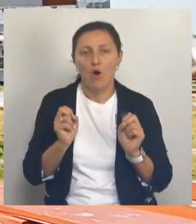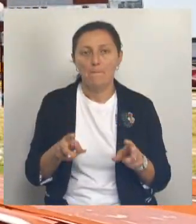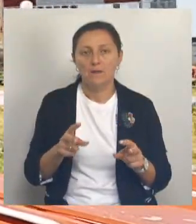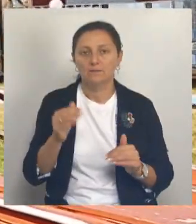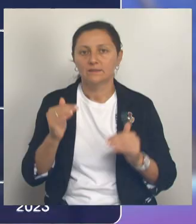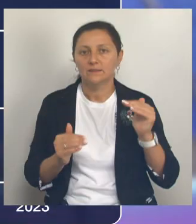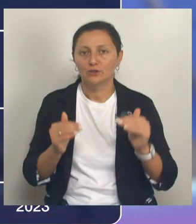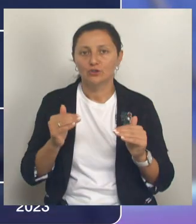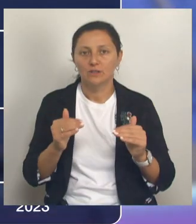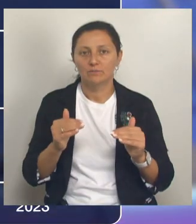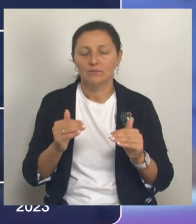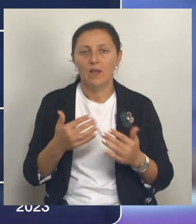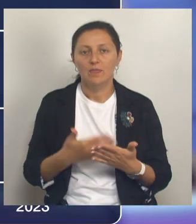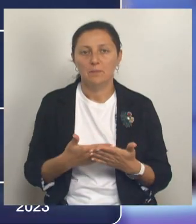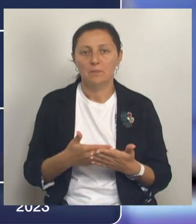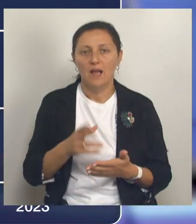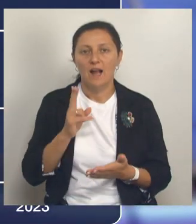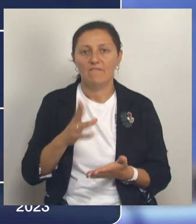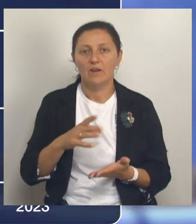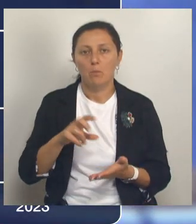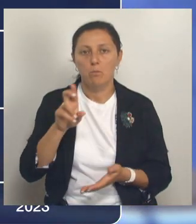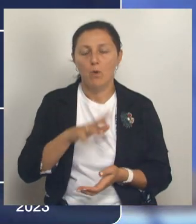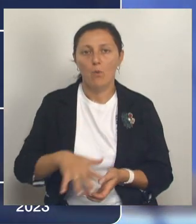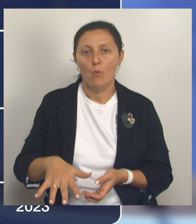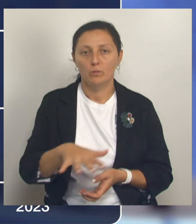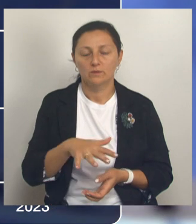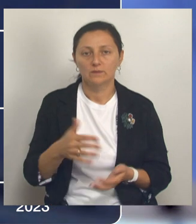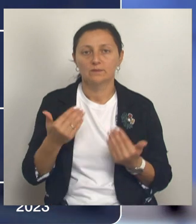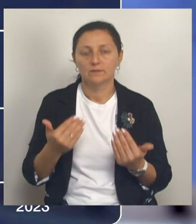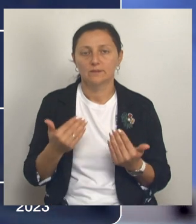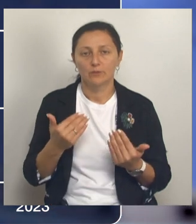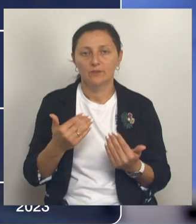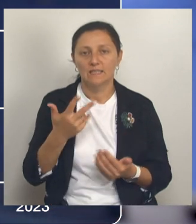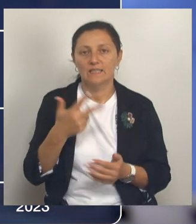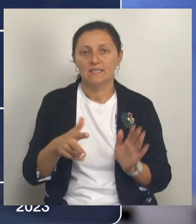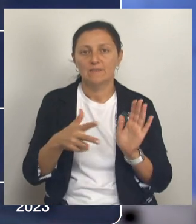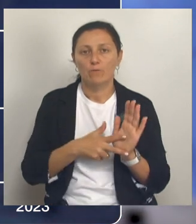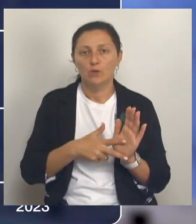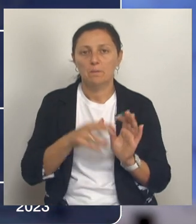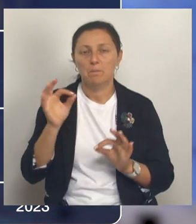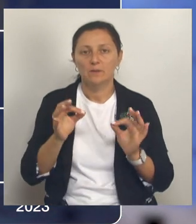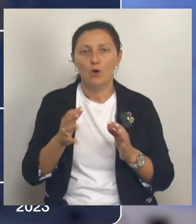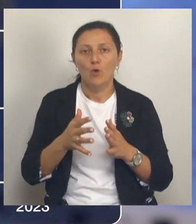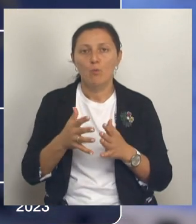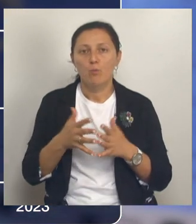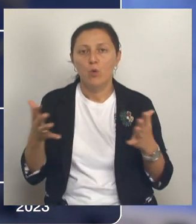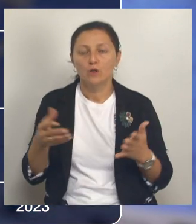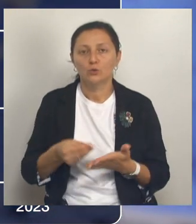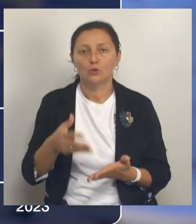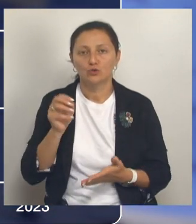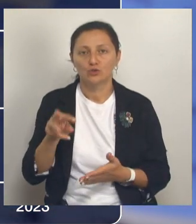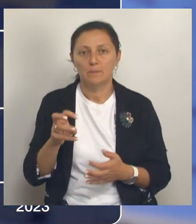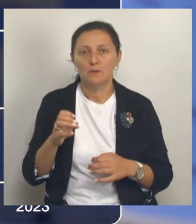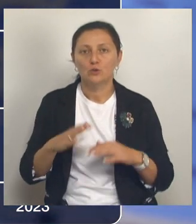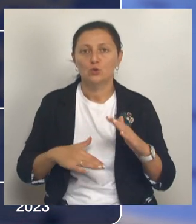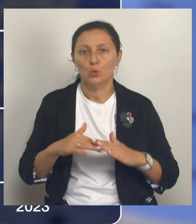рынке недвижимости. Так, квартиры от застройщиков в Белгородской области сегодня обходятся на 38% дороже, чем с рук. Еще три года назад эта